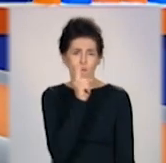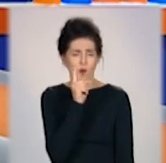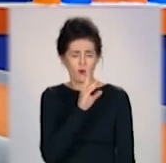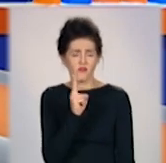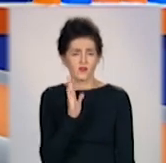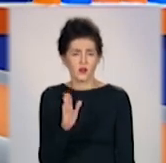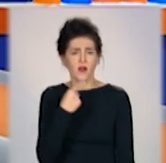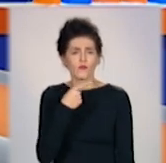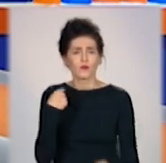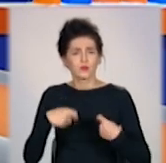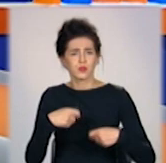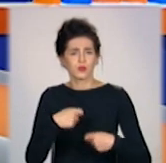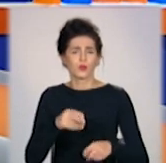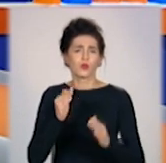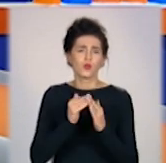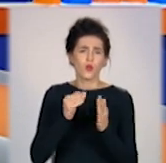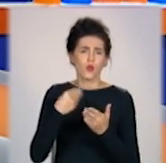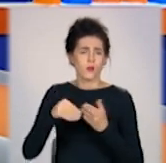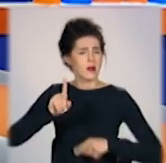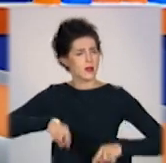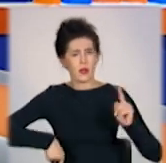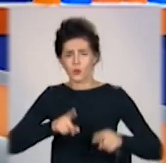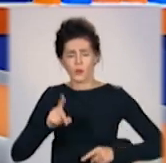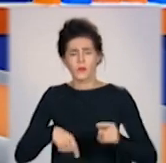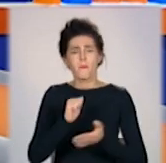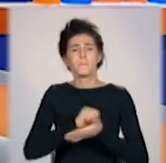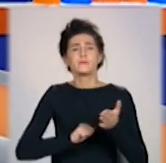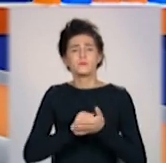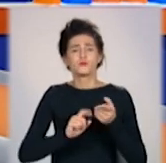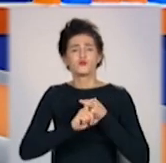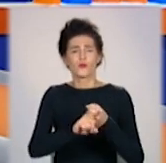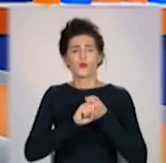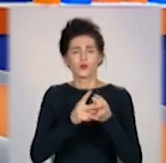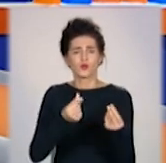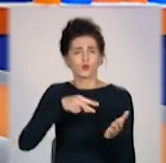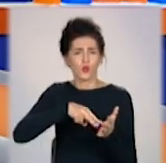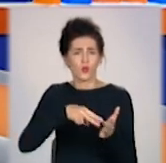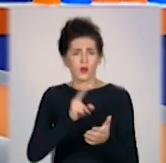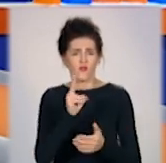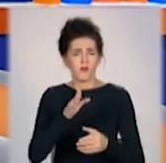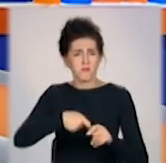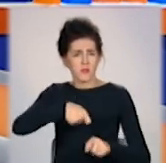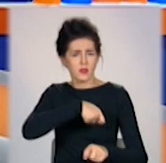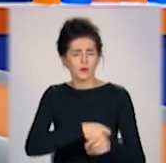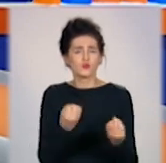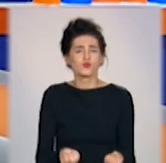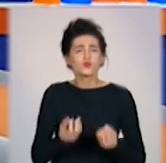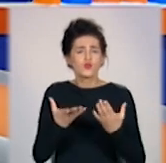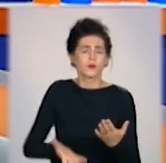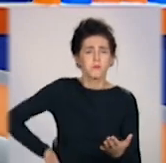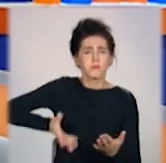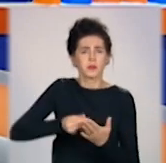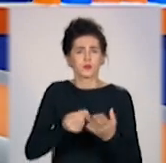кажуть ріалтори. Будинки купують рідше. Від чого залежить ціна квадратних метрів і скільки доведеться викласти